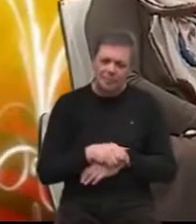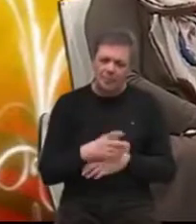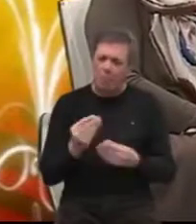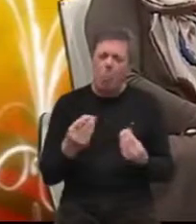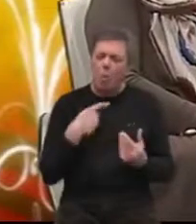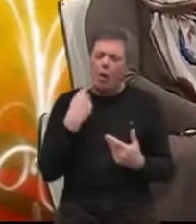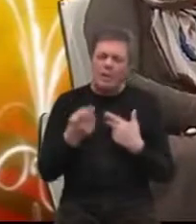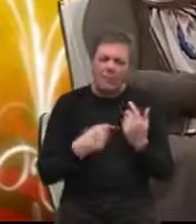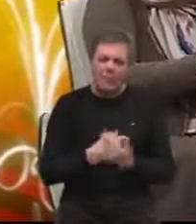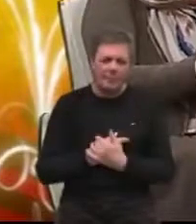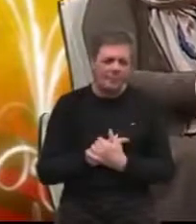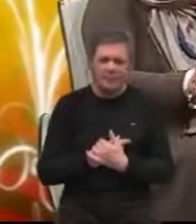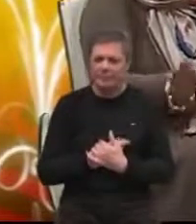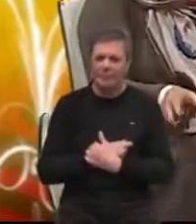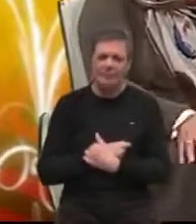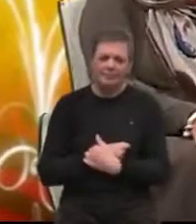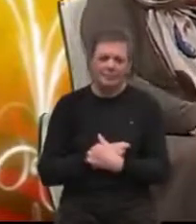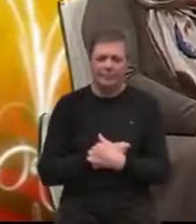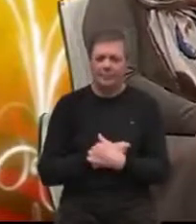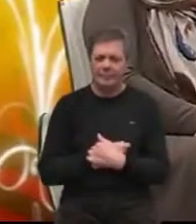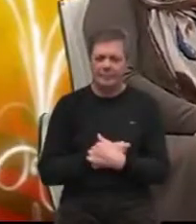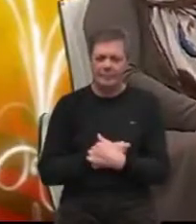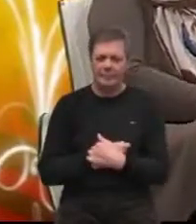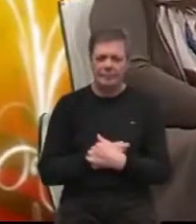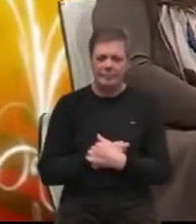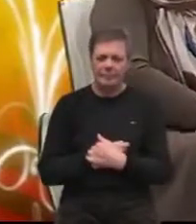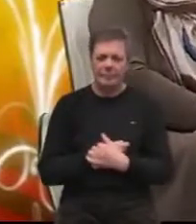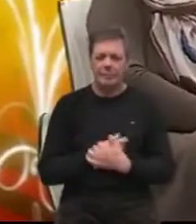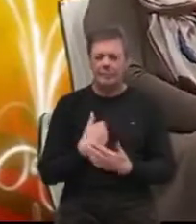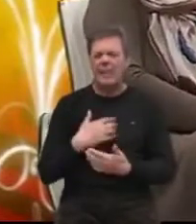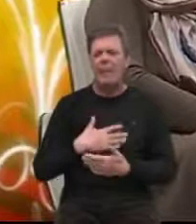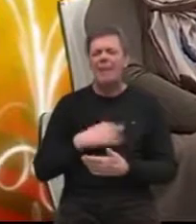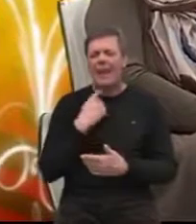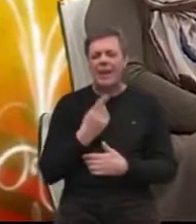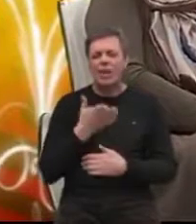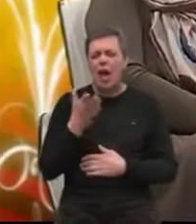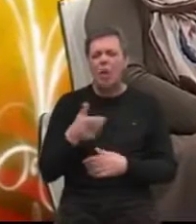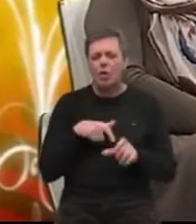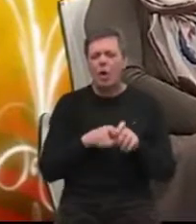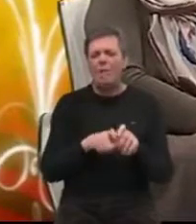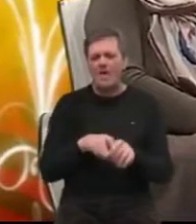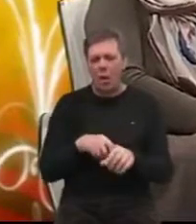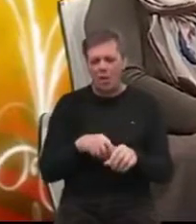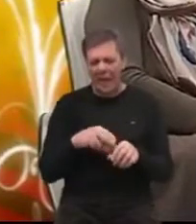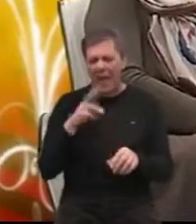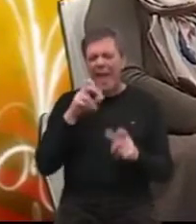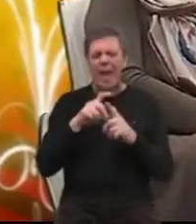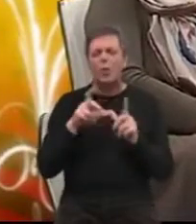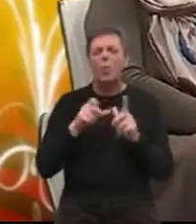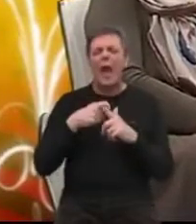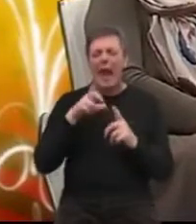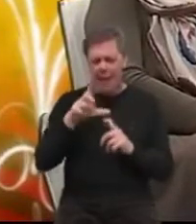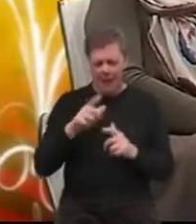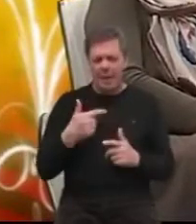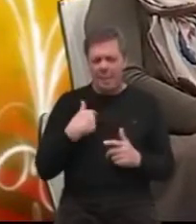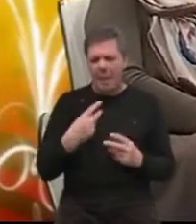Puno smo dobro za tako. Ne, mi ćemo ovako. Ja bih samo htjela reći da je ono što je vezano za edukal, meni